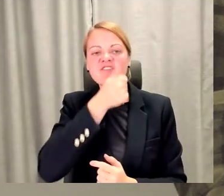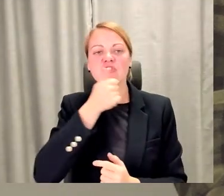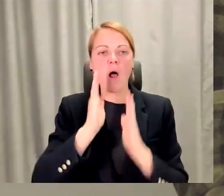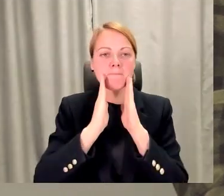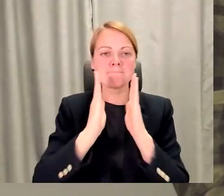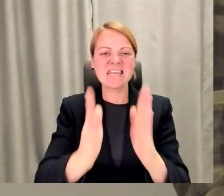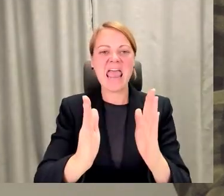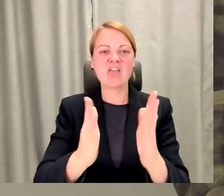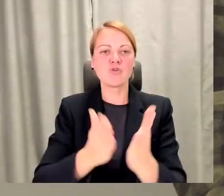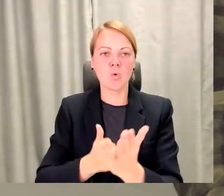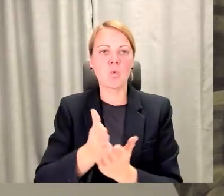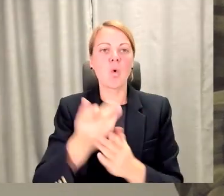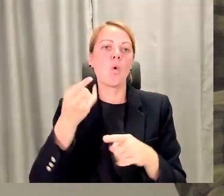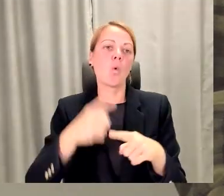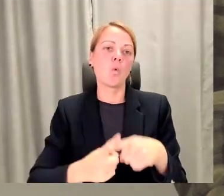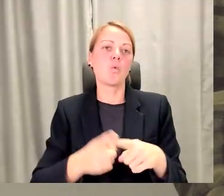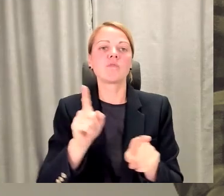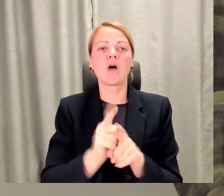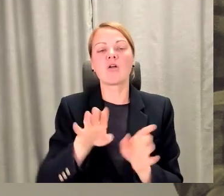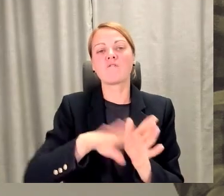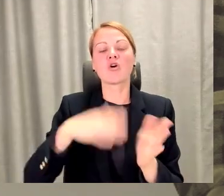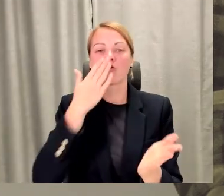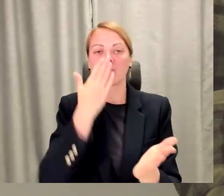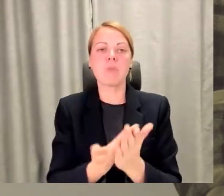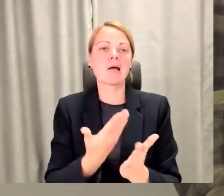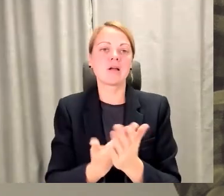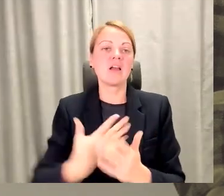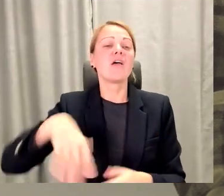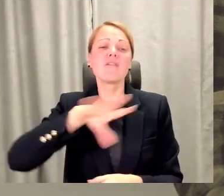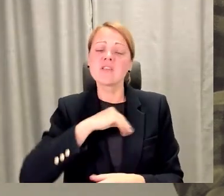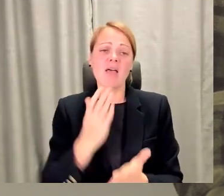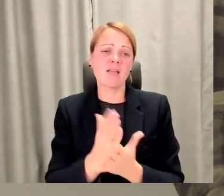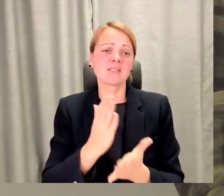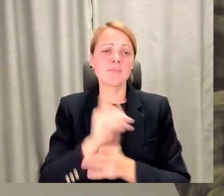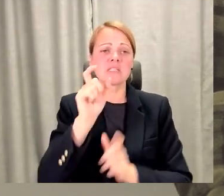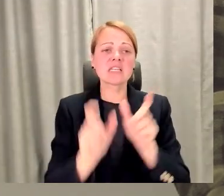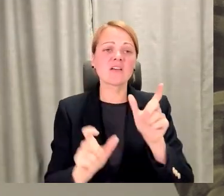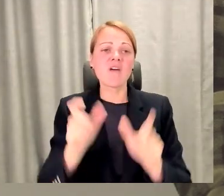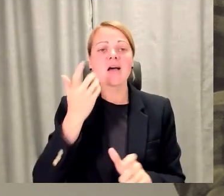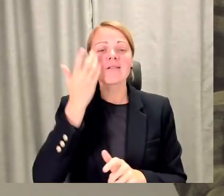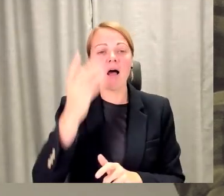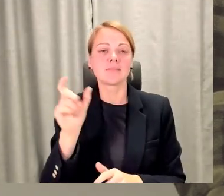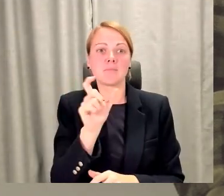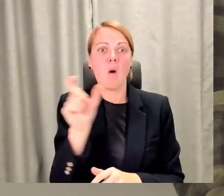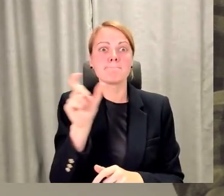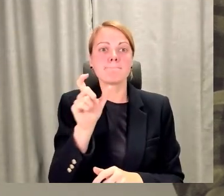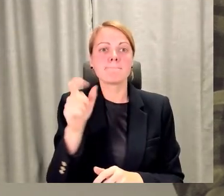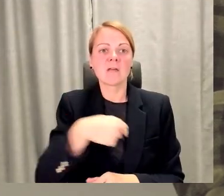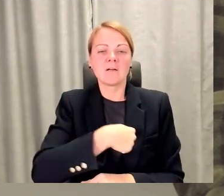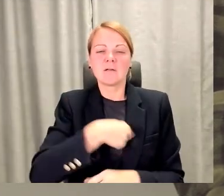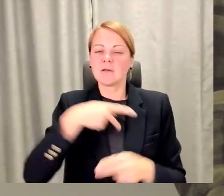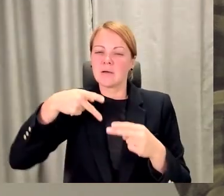Un arī vienkārši parādīt viņam, ka mēs visi esam cilvēki. Un tad, kad atnāk tas moments, ka tu domā, pārtraukt mācības